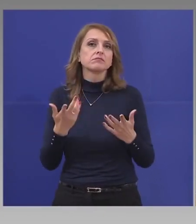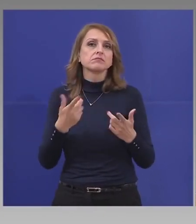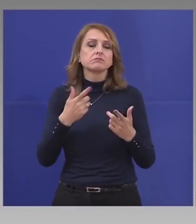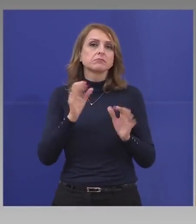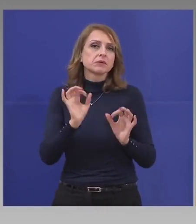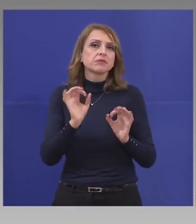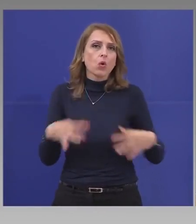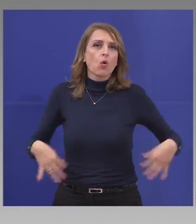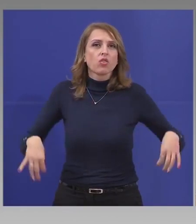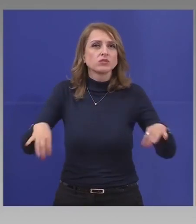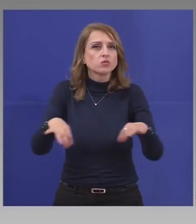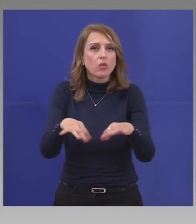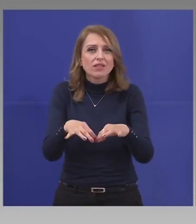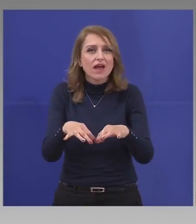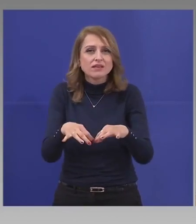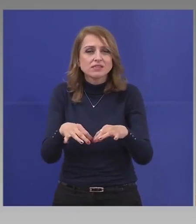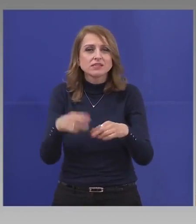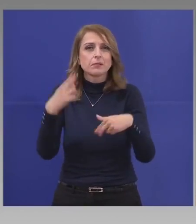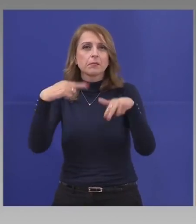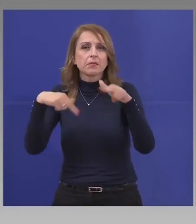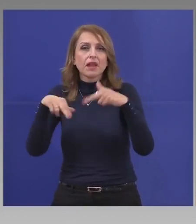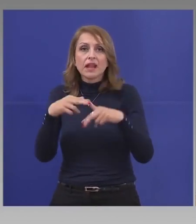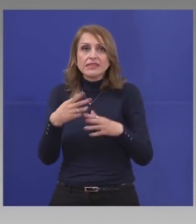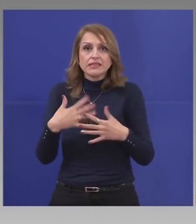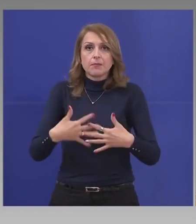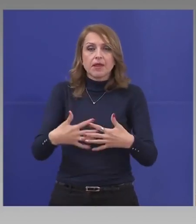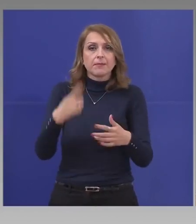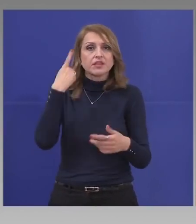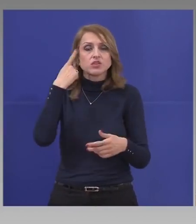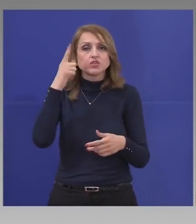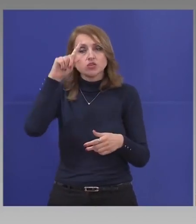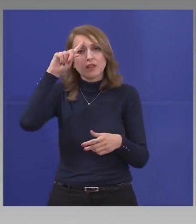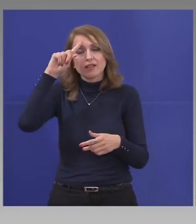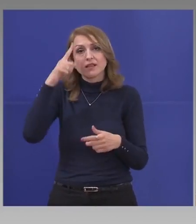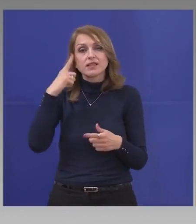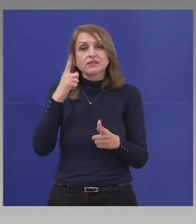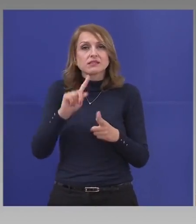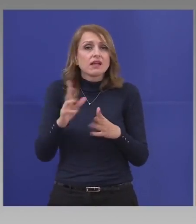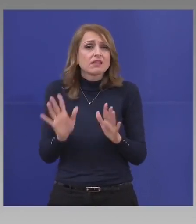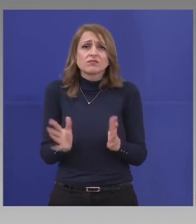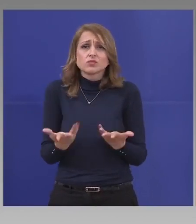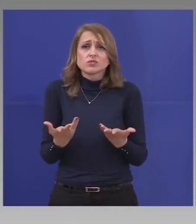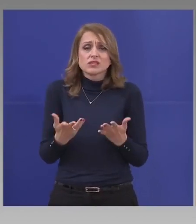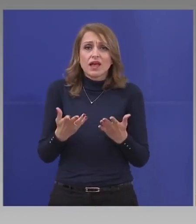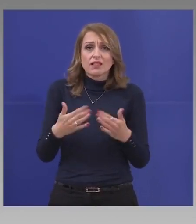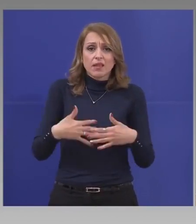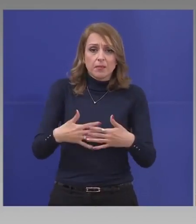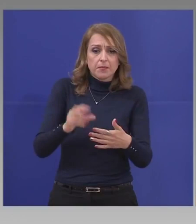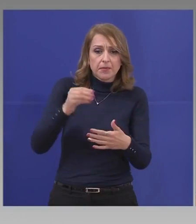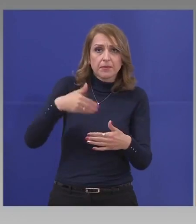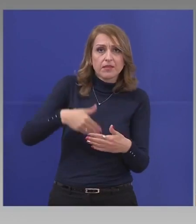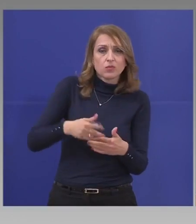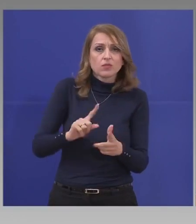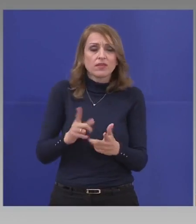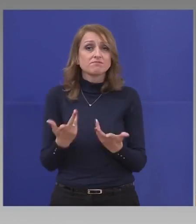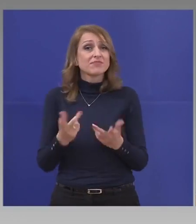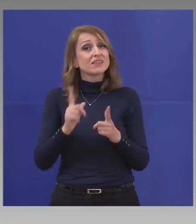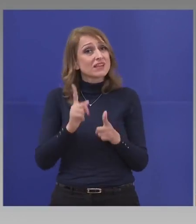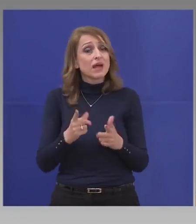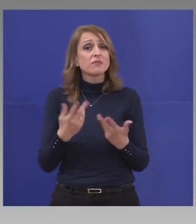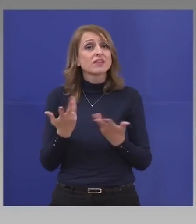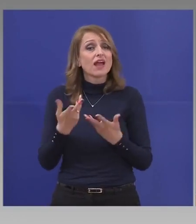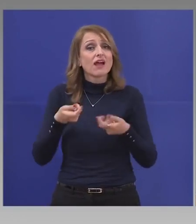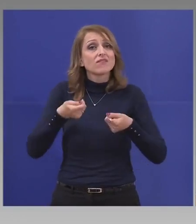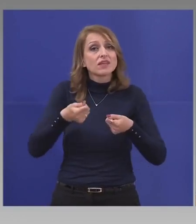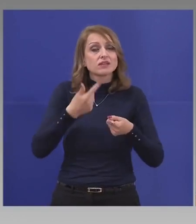отидат на тези прегледи. Те не знаят какво ги чака, какво чакат децата им. Не трябва ли в това отношение някакви грижи да се